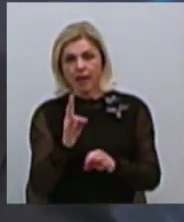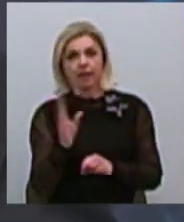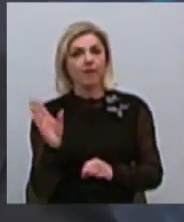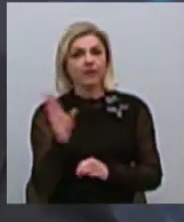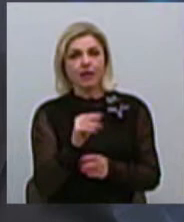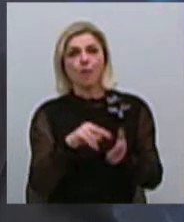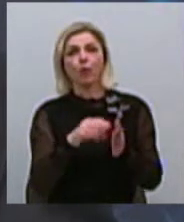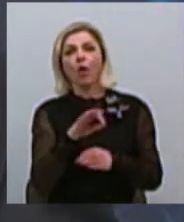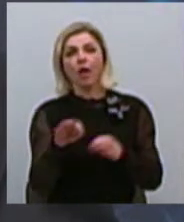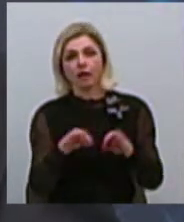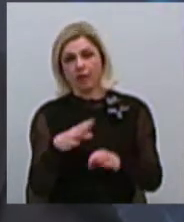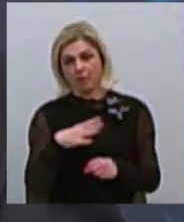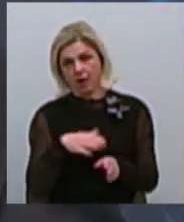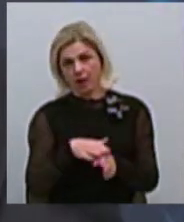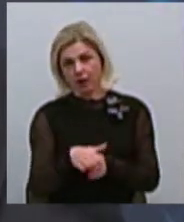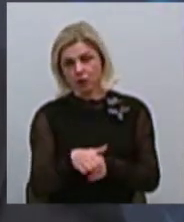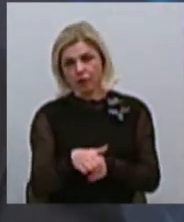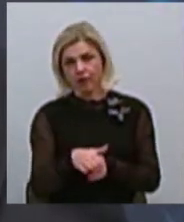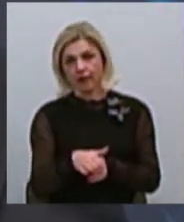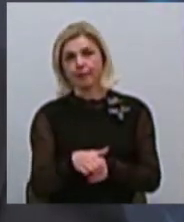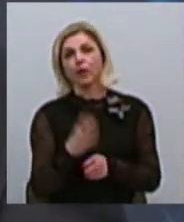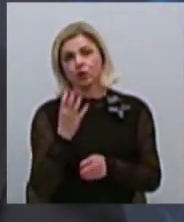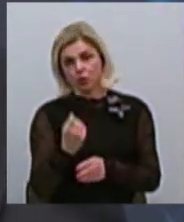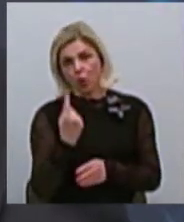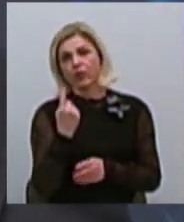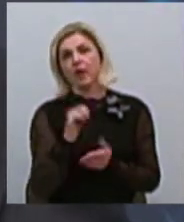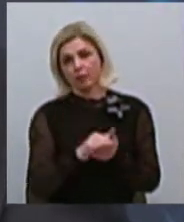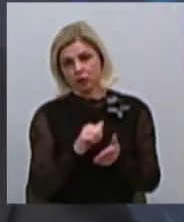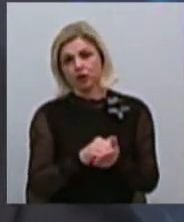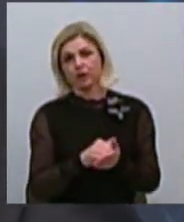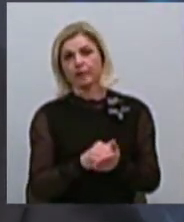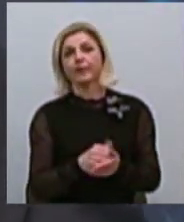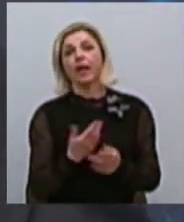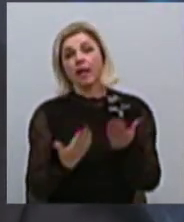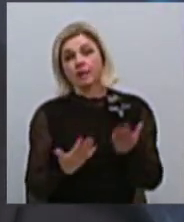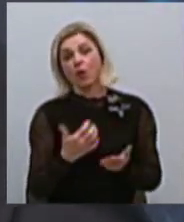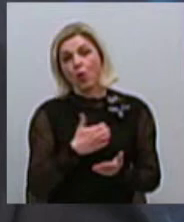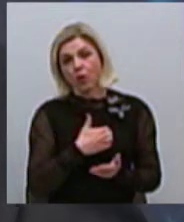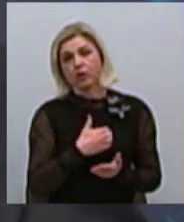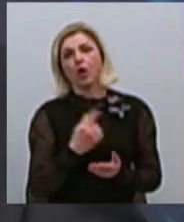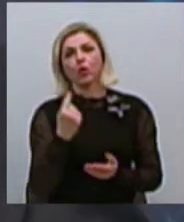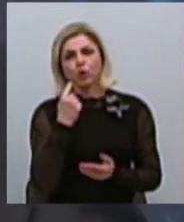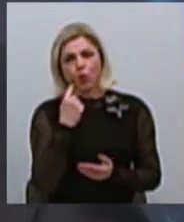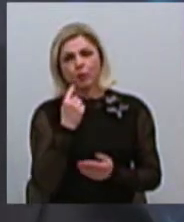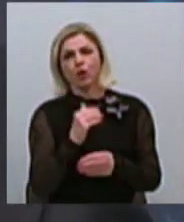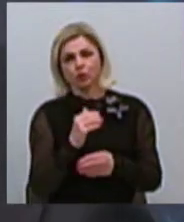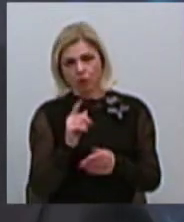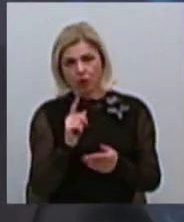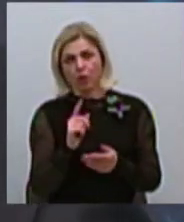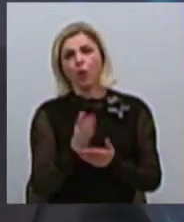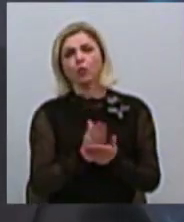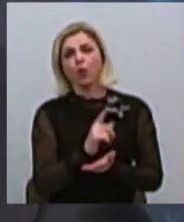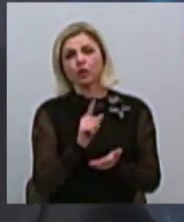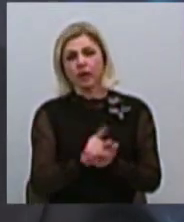бюджетного года були реализовані. Це ще одна із причин. тому, якщо хочете, це де-то добросовістність должностних лиц